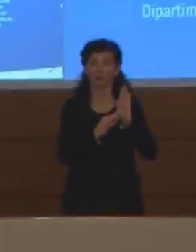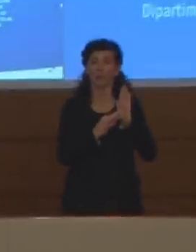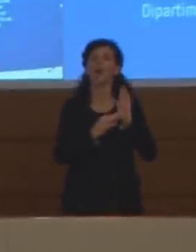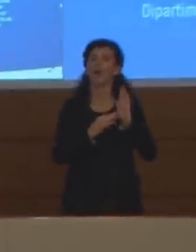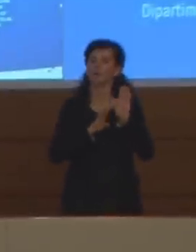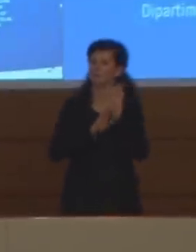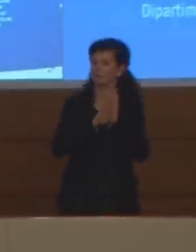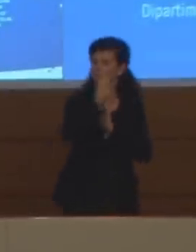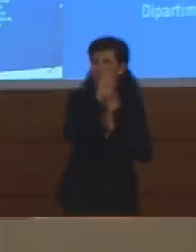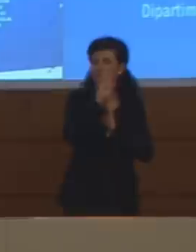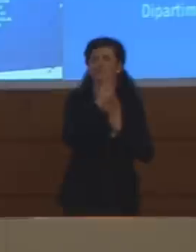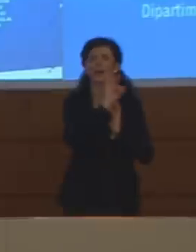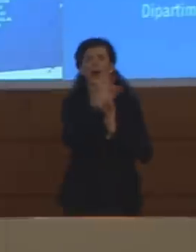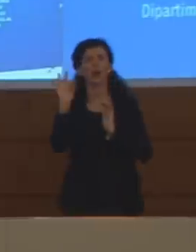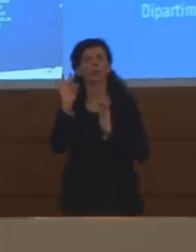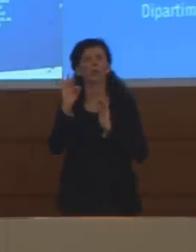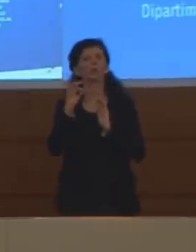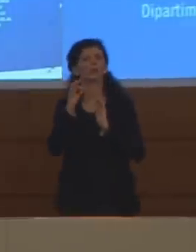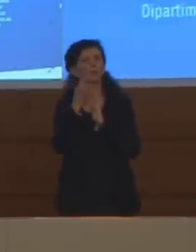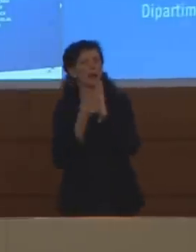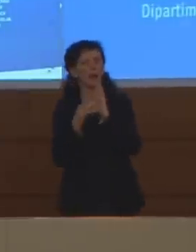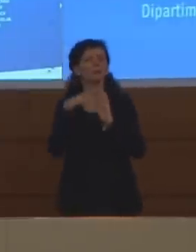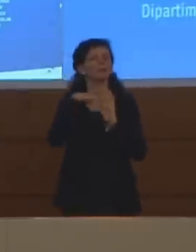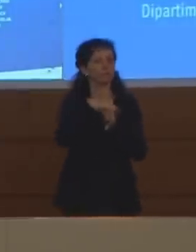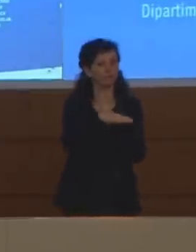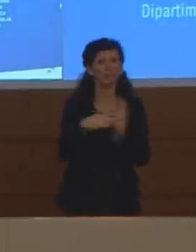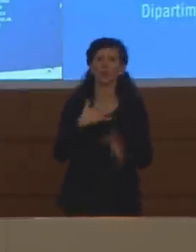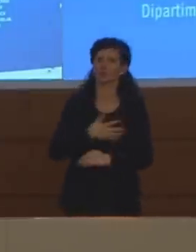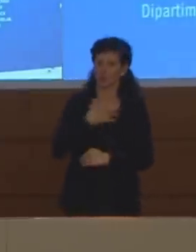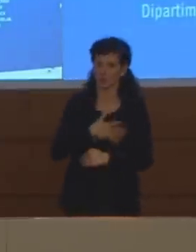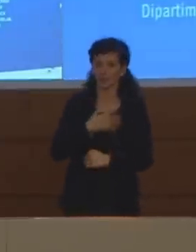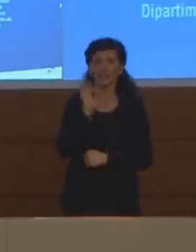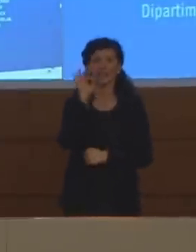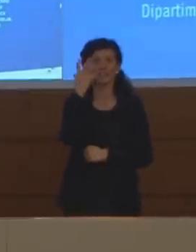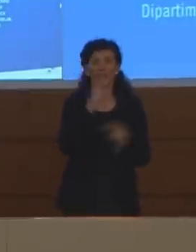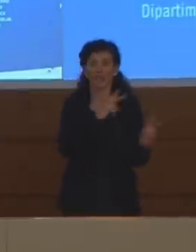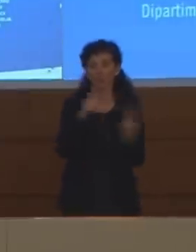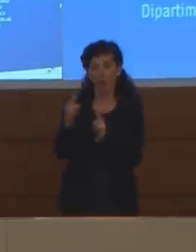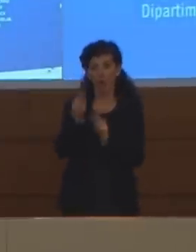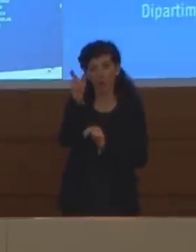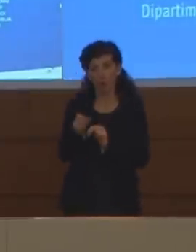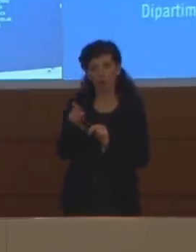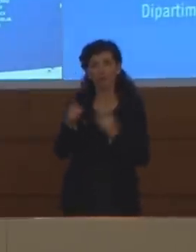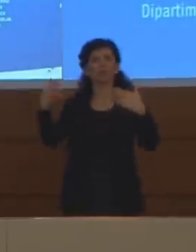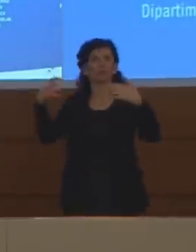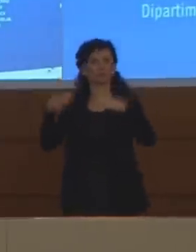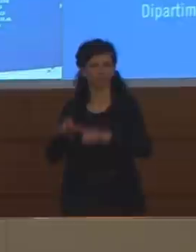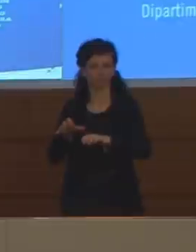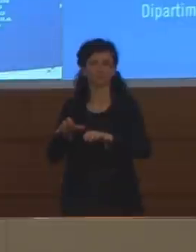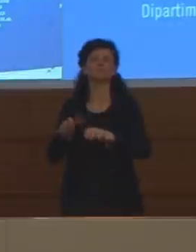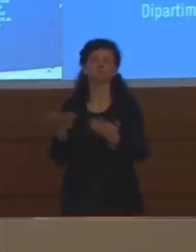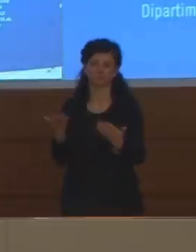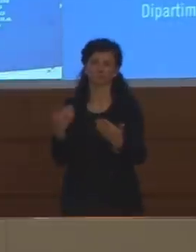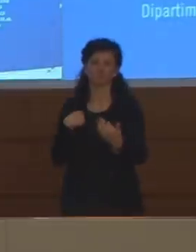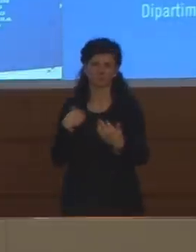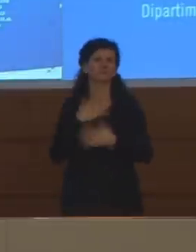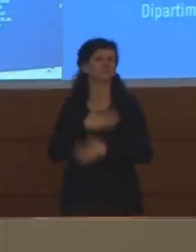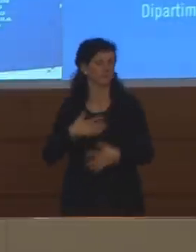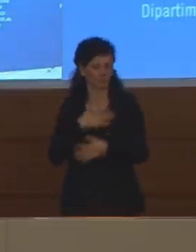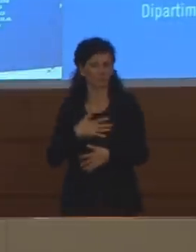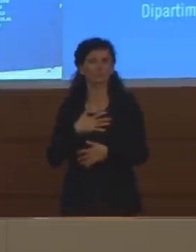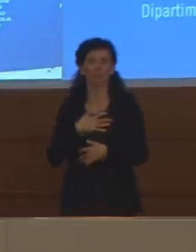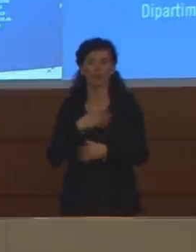In particolare, ovviamente, siamo contenti se calano i ricoverati, se calano i pazienti in terapia